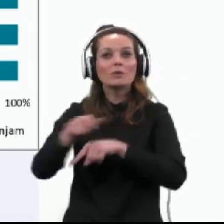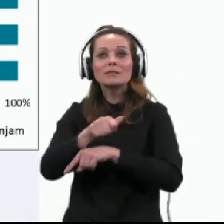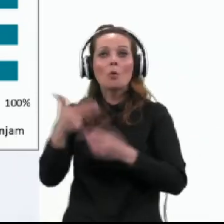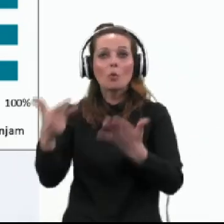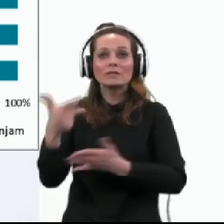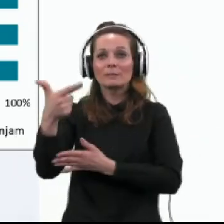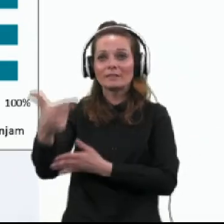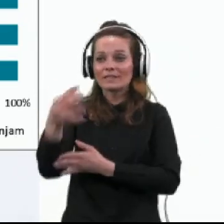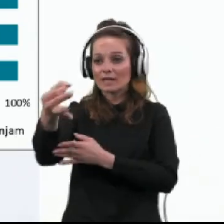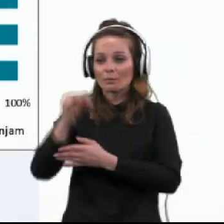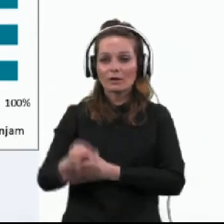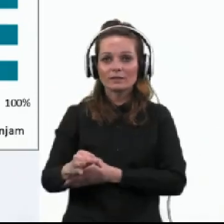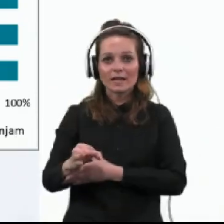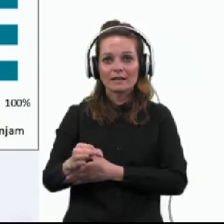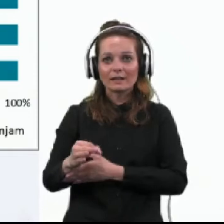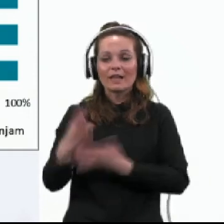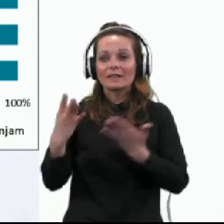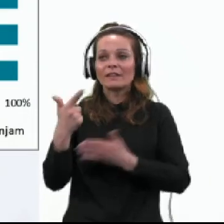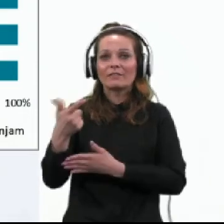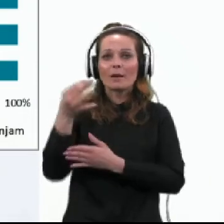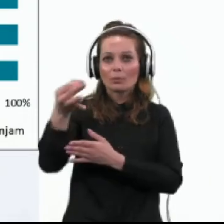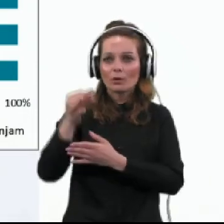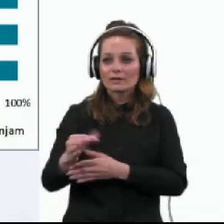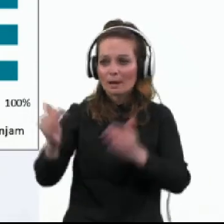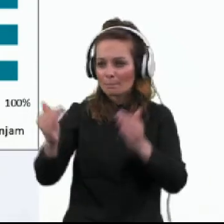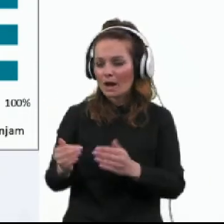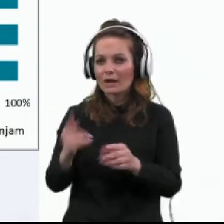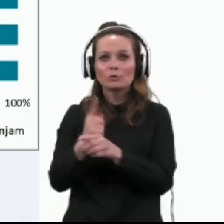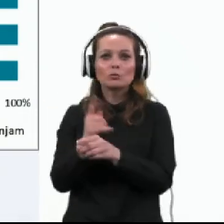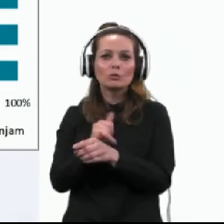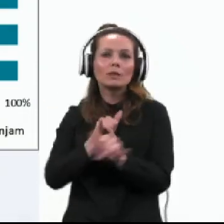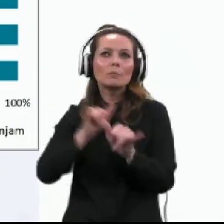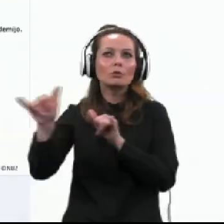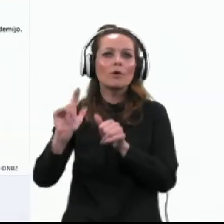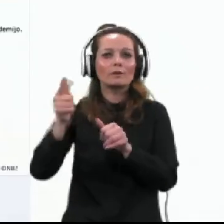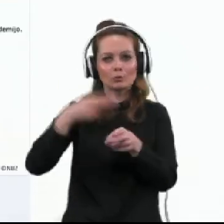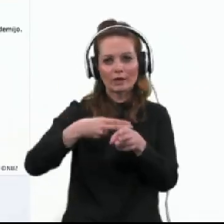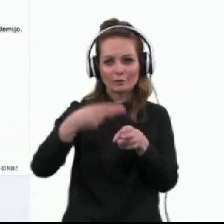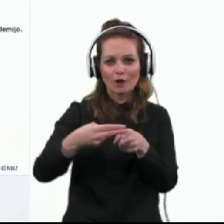29%, verjetno te manj tudi sicer potujejo v tujino.